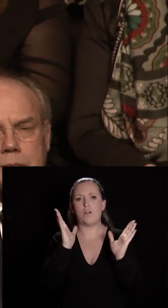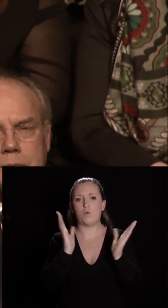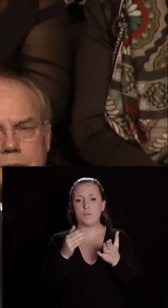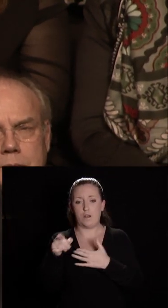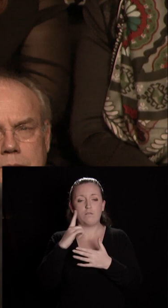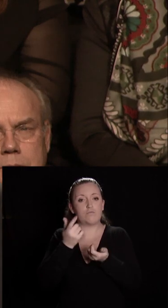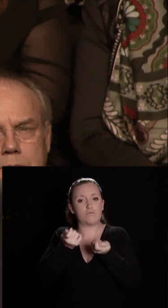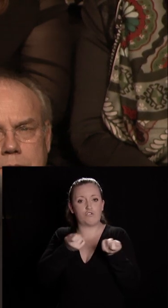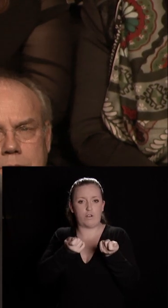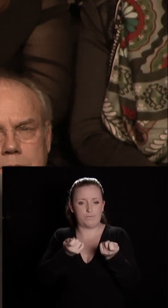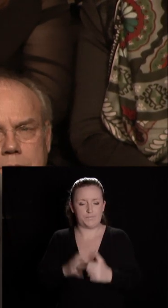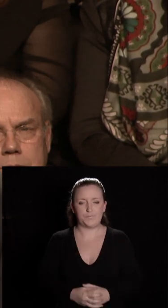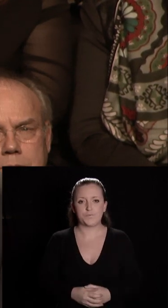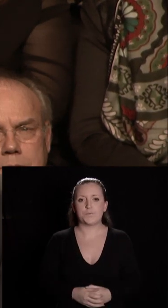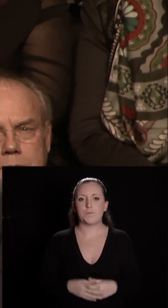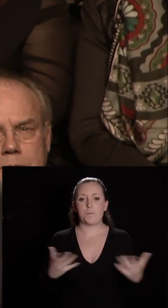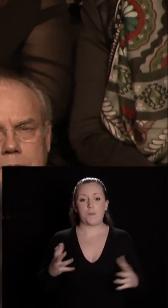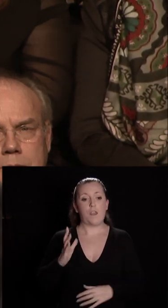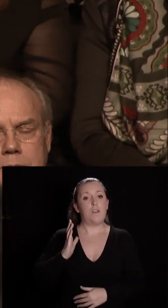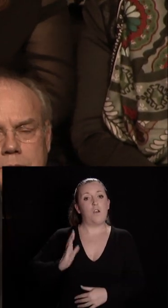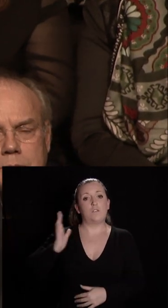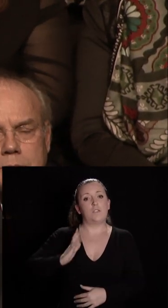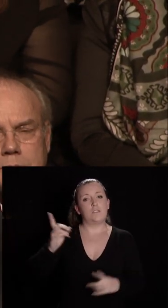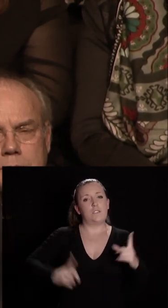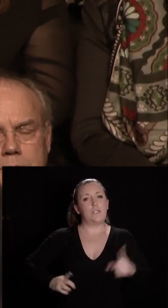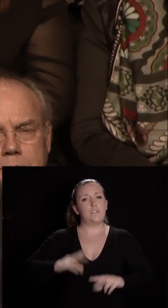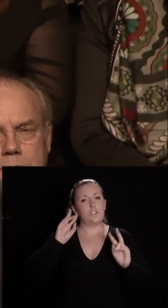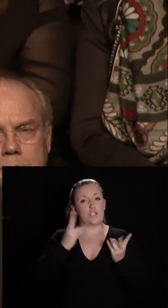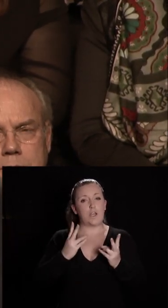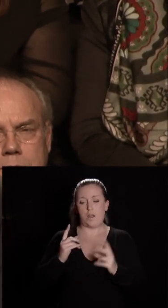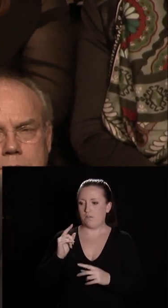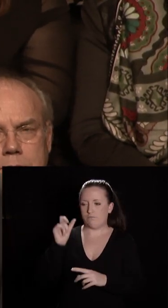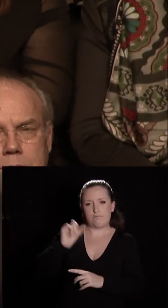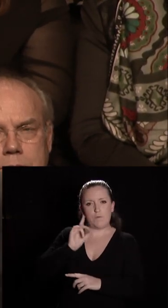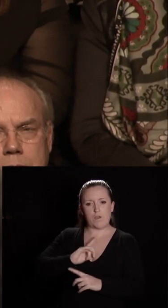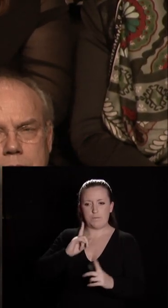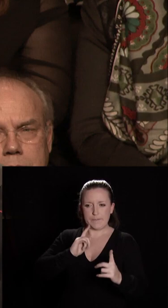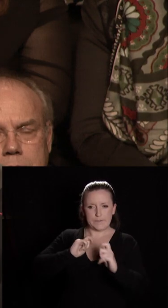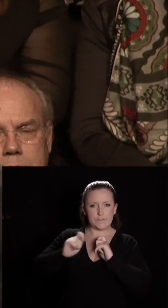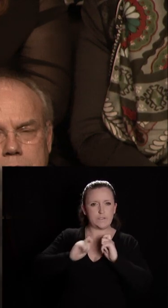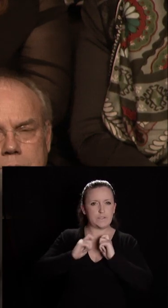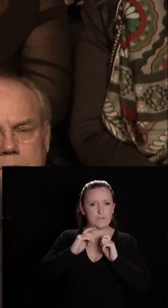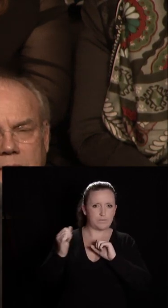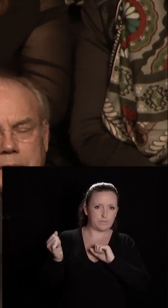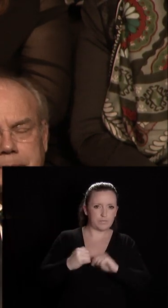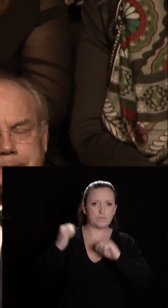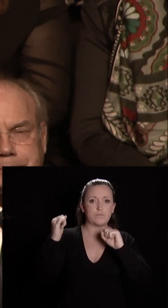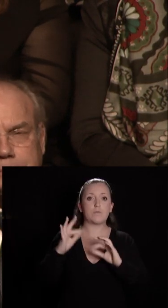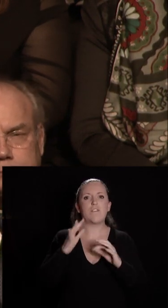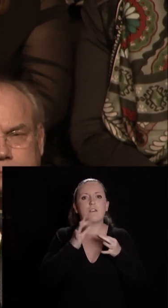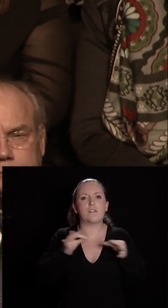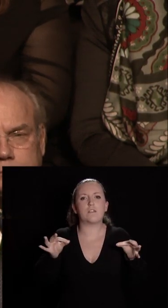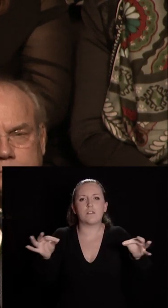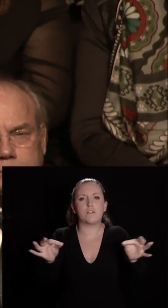'intérim. C'est avec l'ancienne directrice générale que nous avons bouclé la négociation concernant la vente du terrain